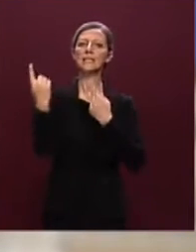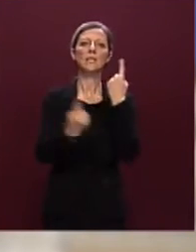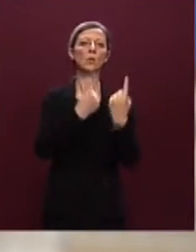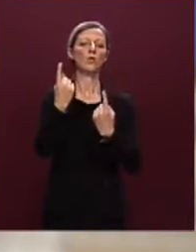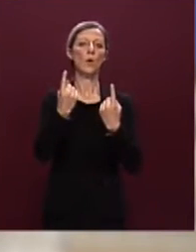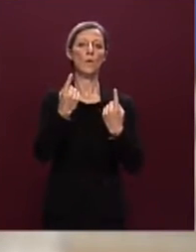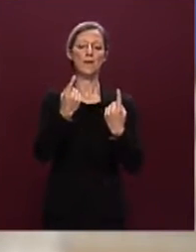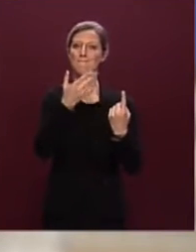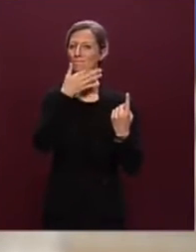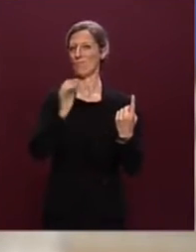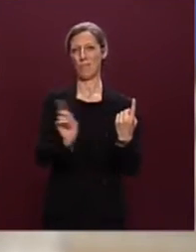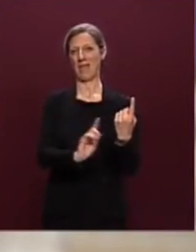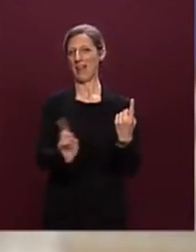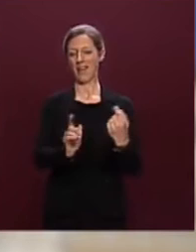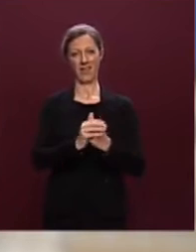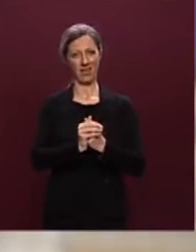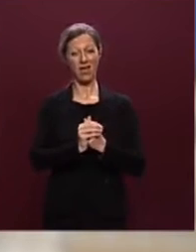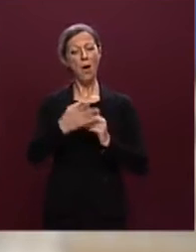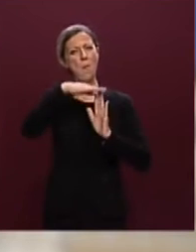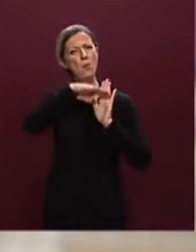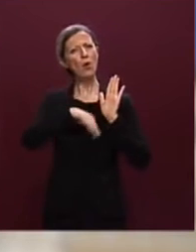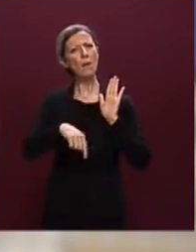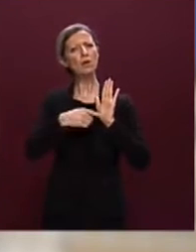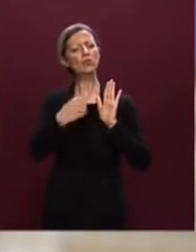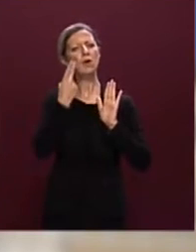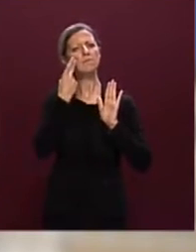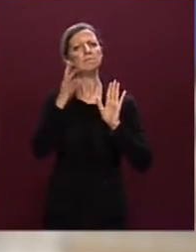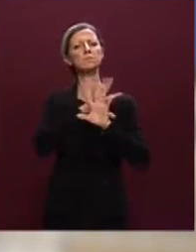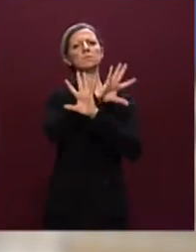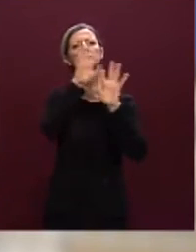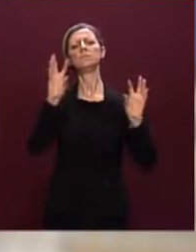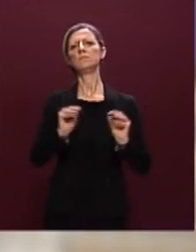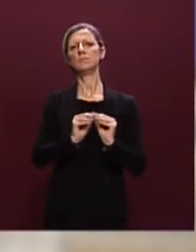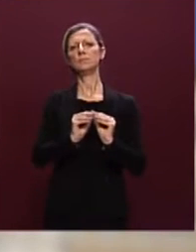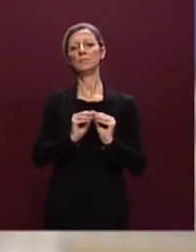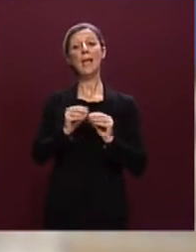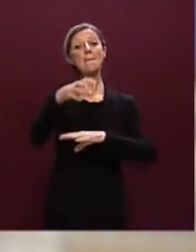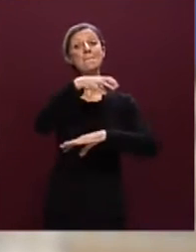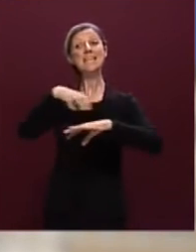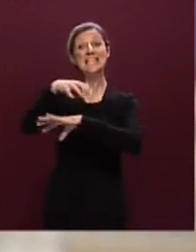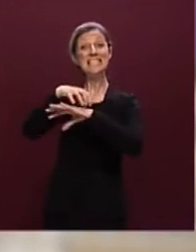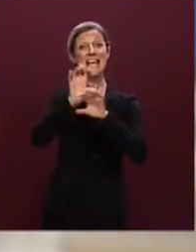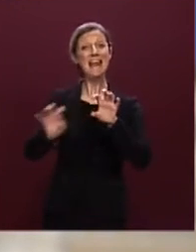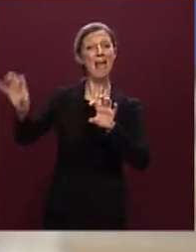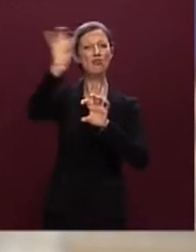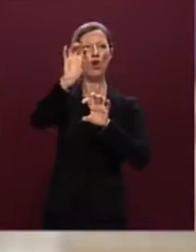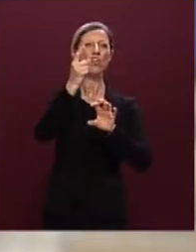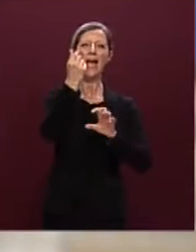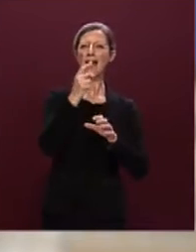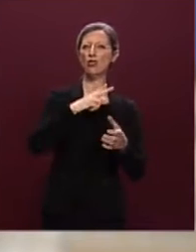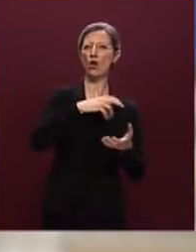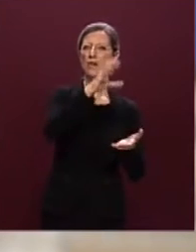esaltante, che è quella di una programmazione che complessivamente assegnava a Ministeri e a Regioni, tra risorse europee,